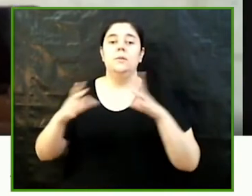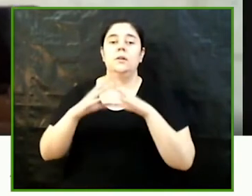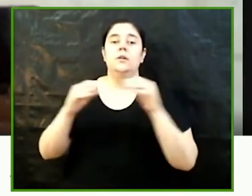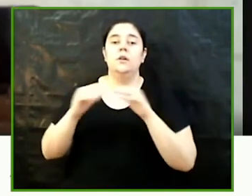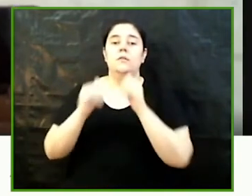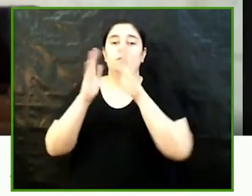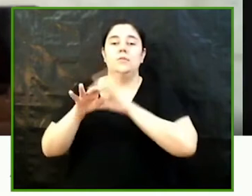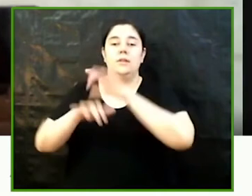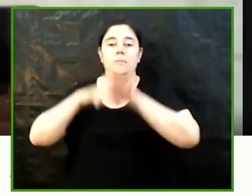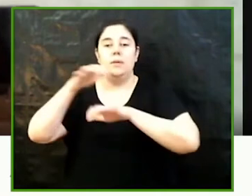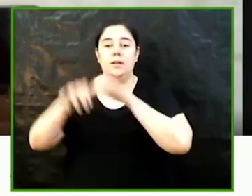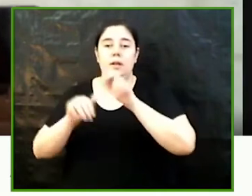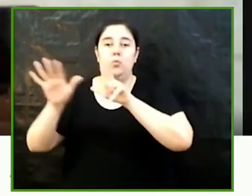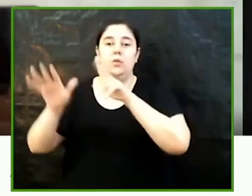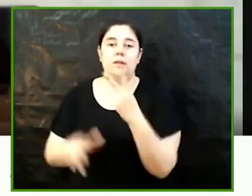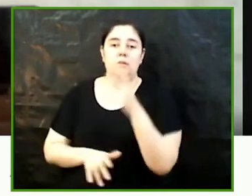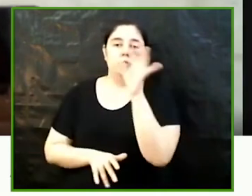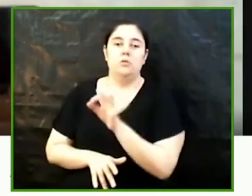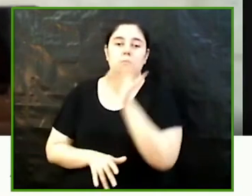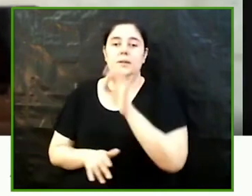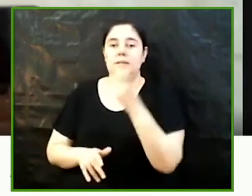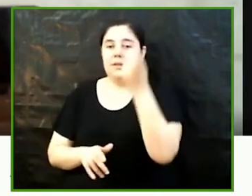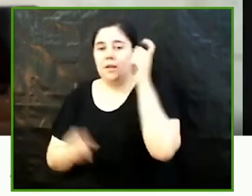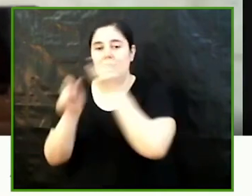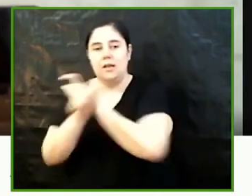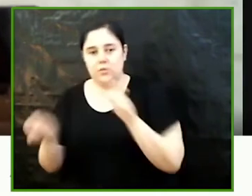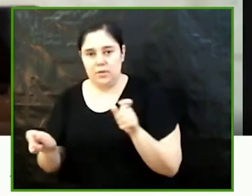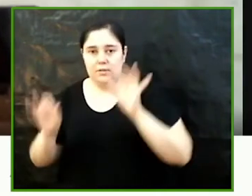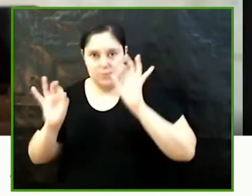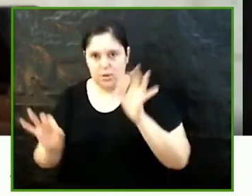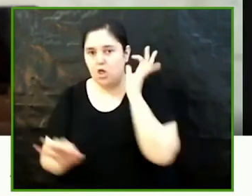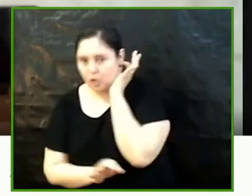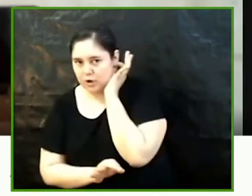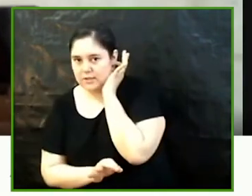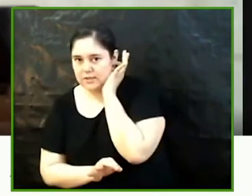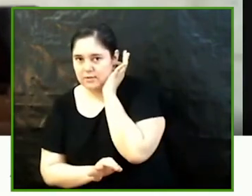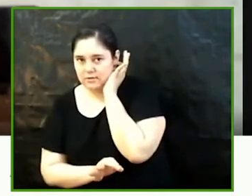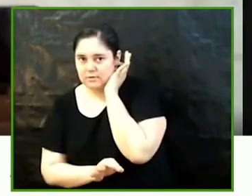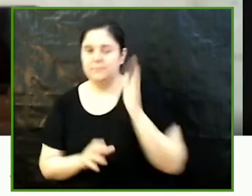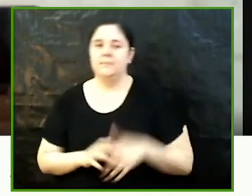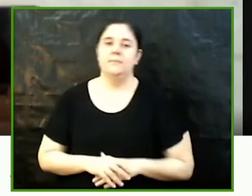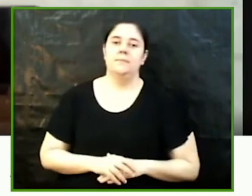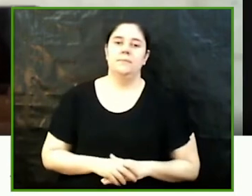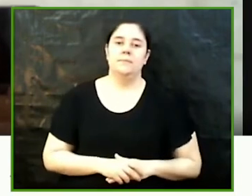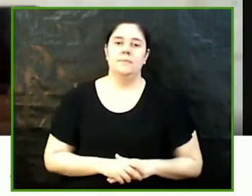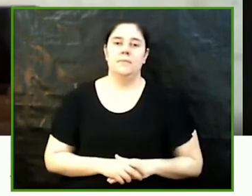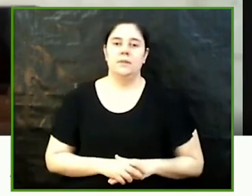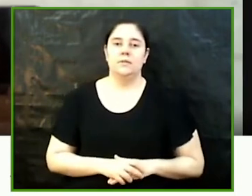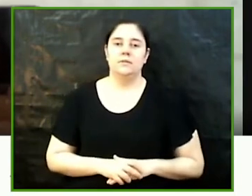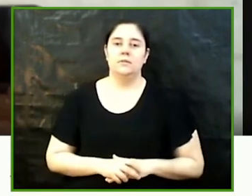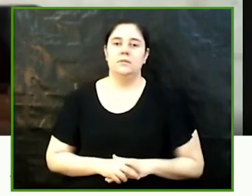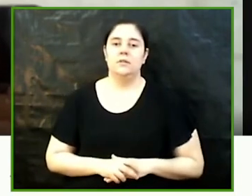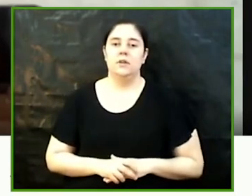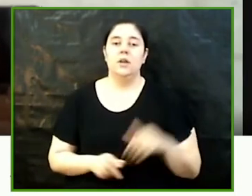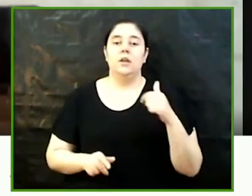% dels estudiants són dones i això es veu reflectit en els diferents sectors que compren la veterinària finalment vaig voler fer un petit estudi sobre